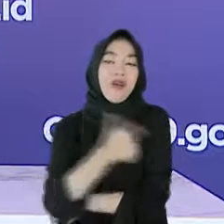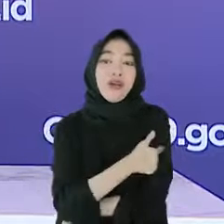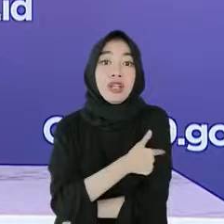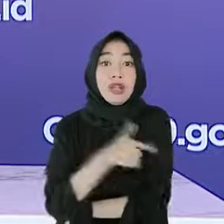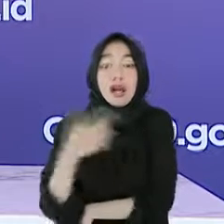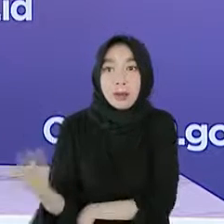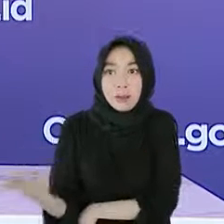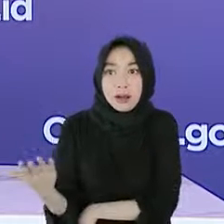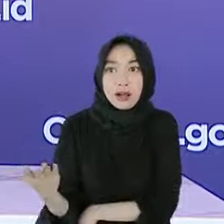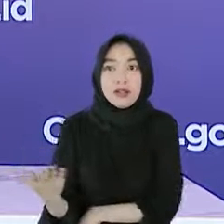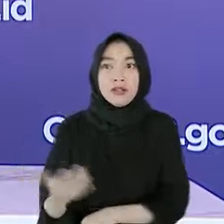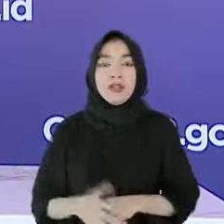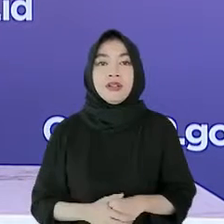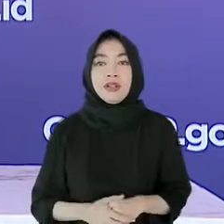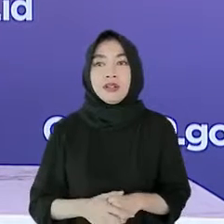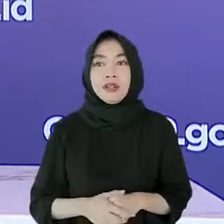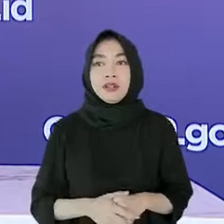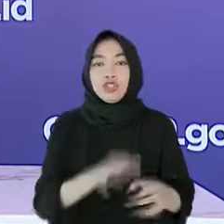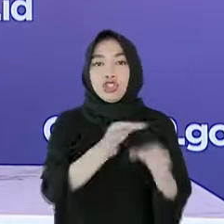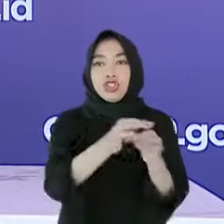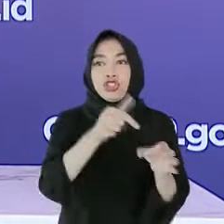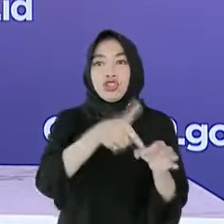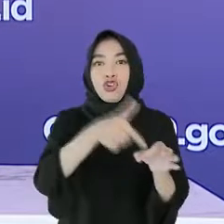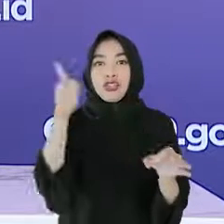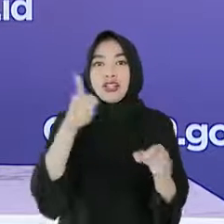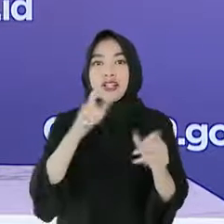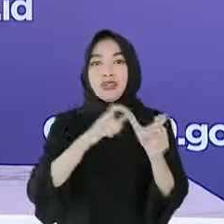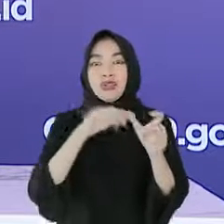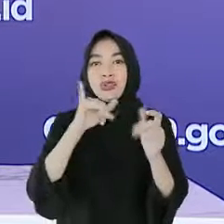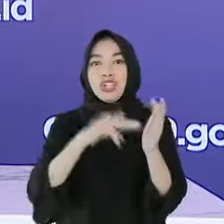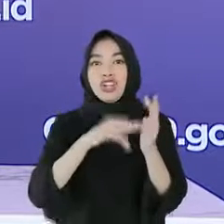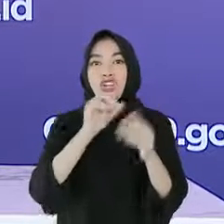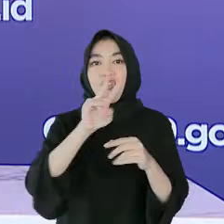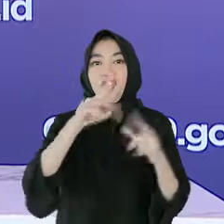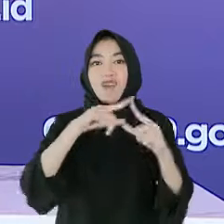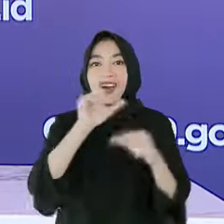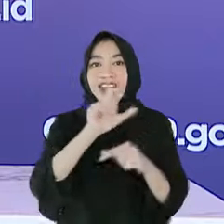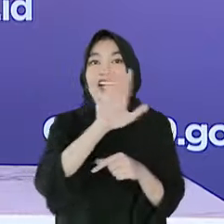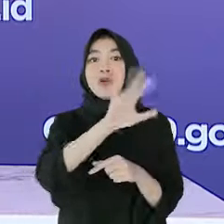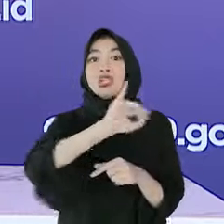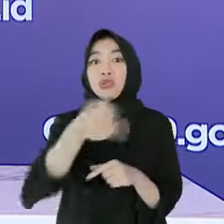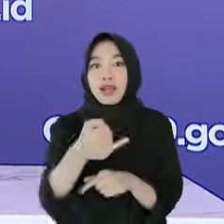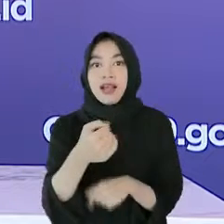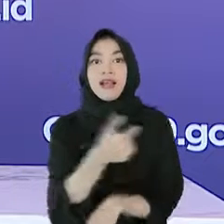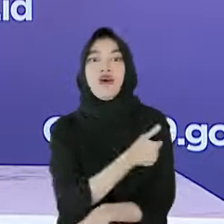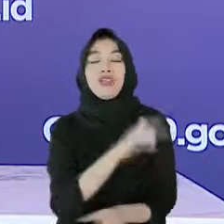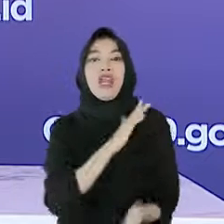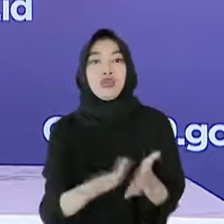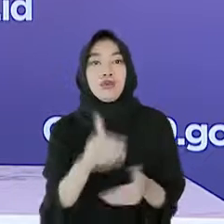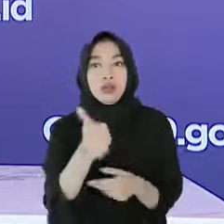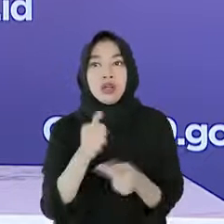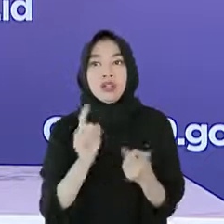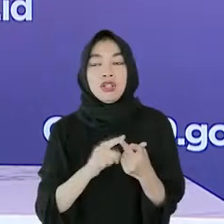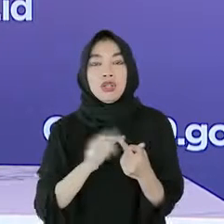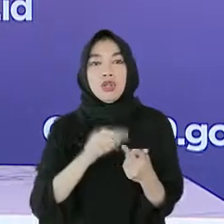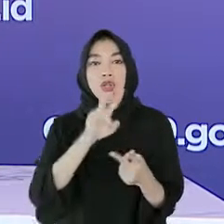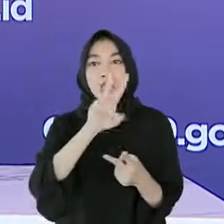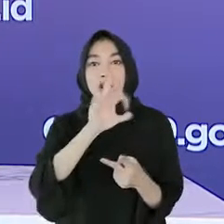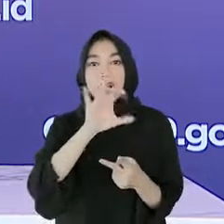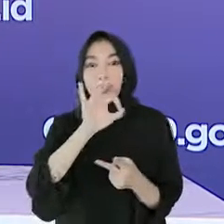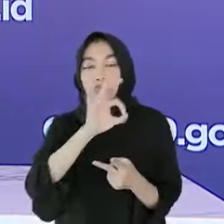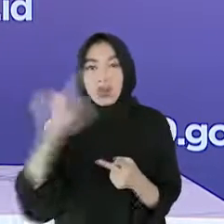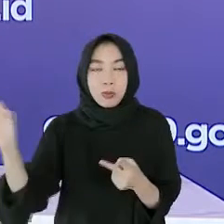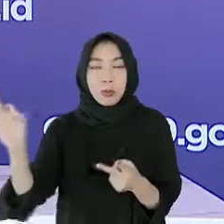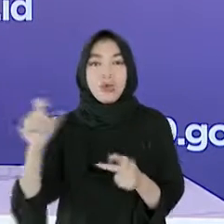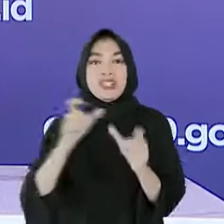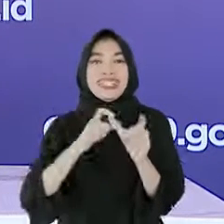tersebut adalah 5 juta dosis vaksin Sinovac dalam bentuk jadi 200 ribu dosis vaksin Sinovac